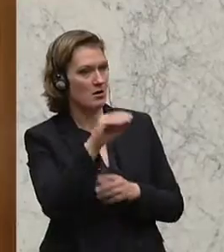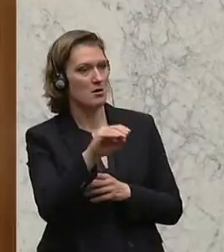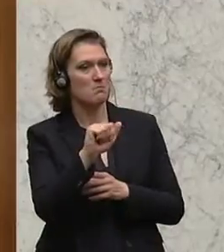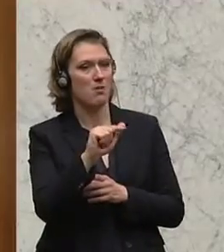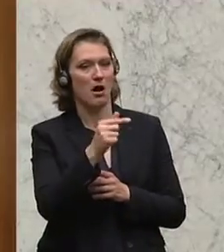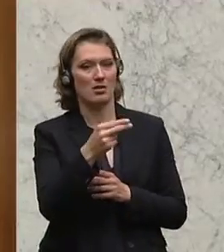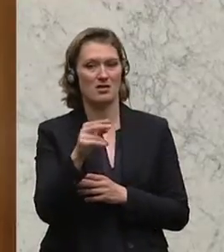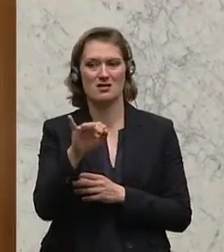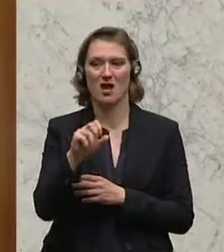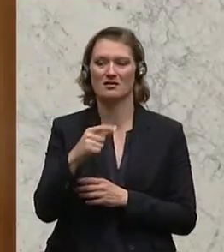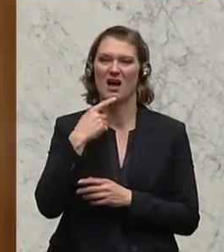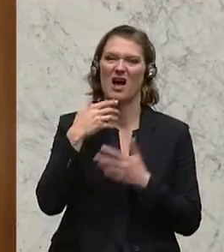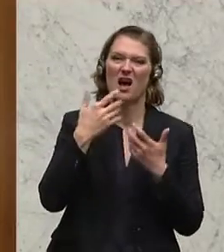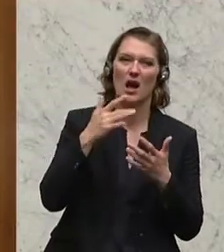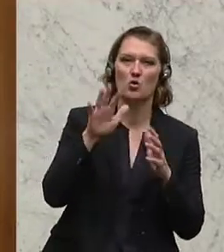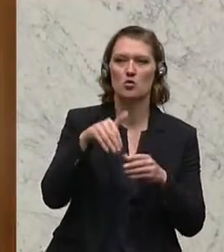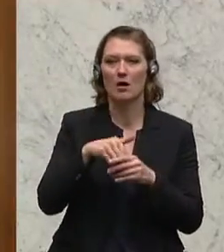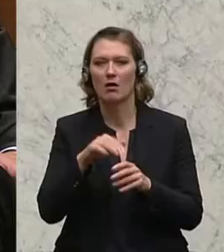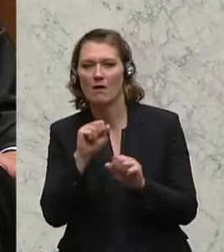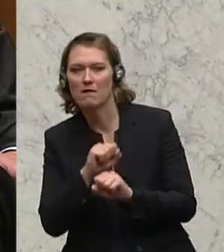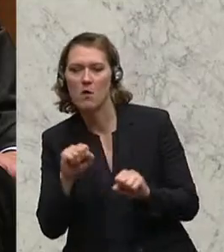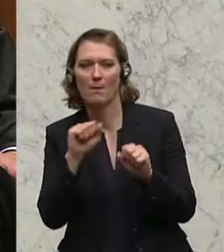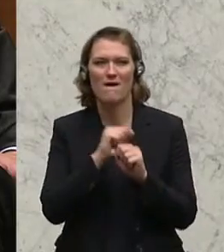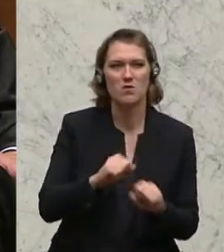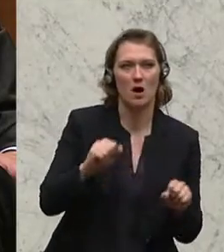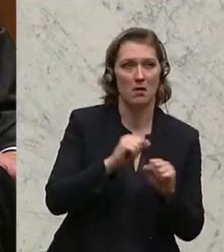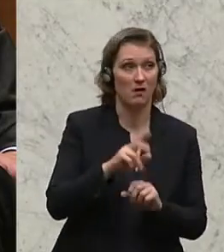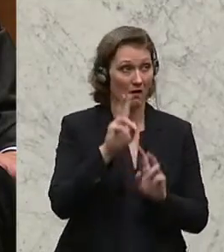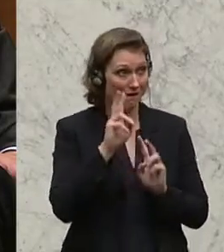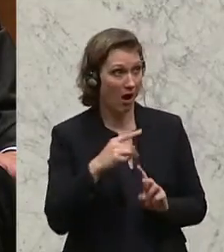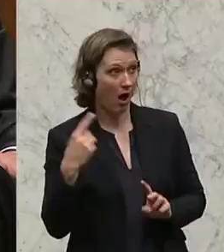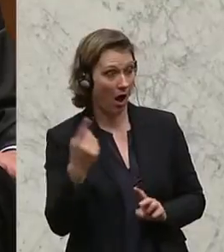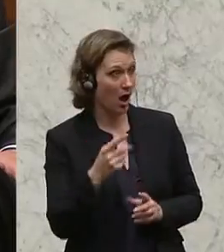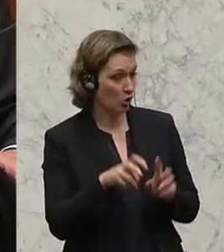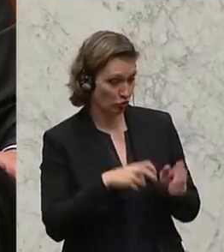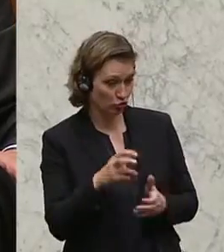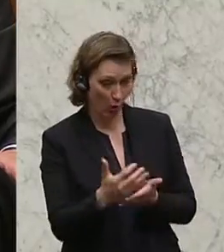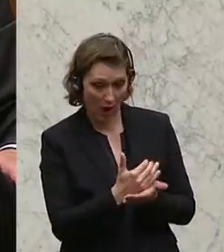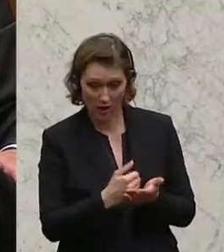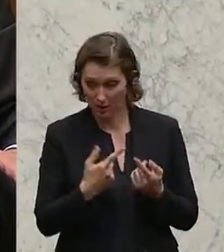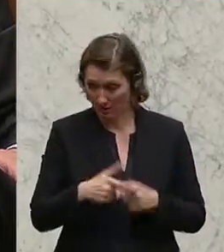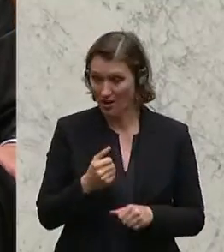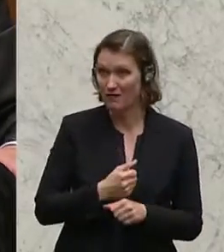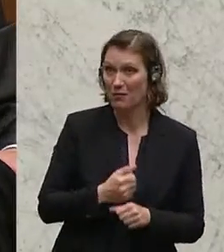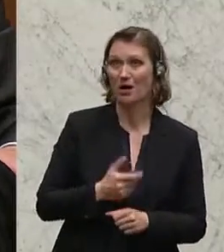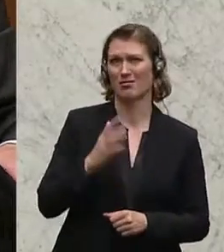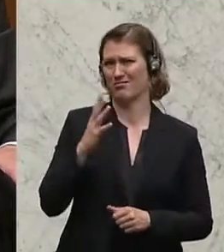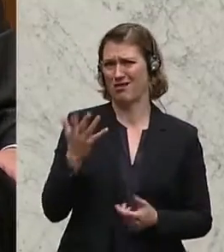immer von den Fürsten der Finsternis sprichst, dann wirst du doch nicht ernsthaft glauben, dass es richtig ist, dass die alle Steuernahmen lukrieren dürfen.